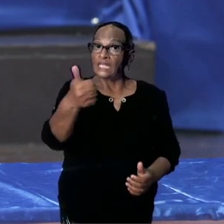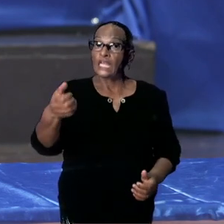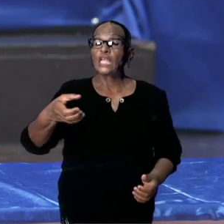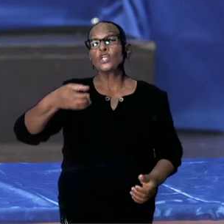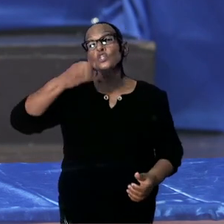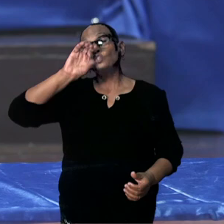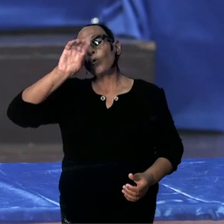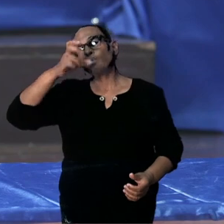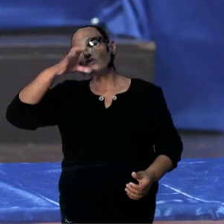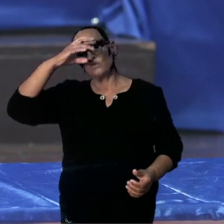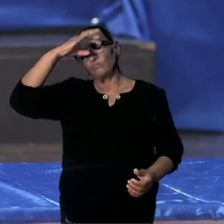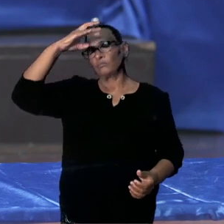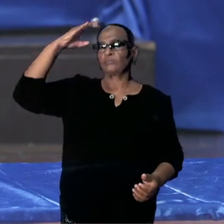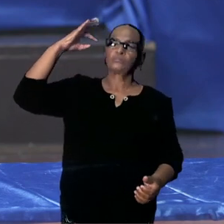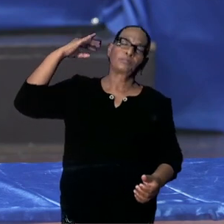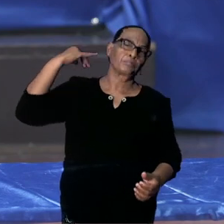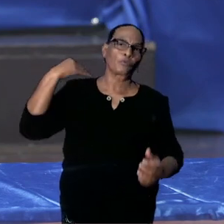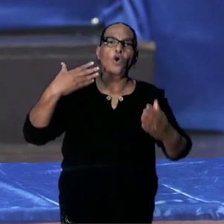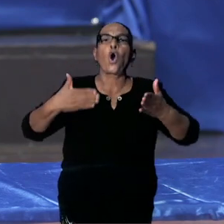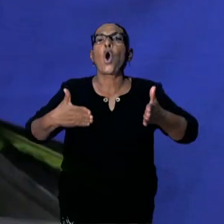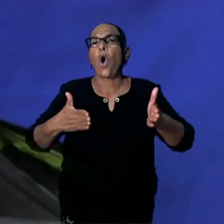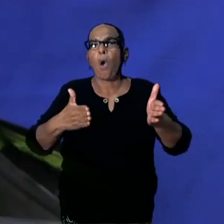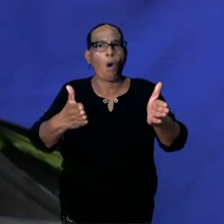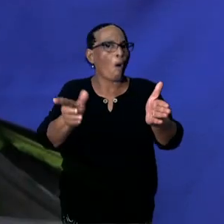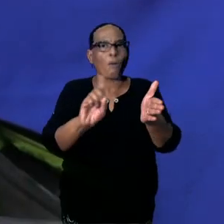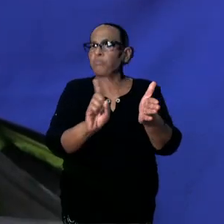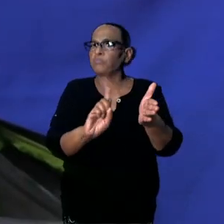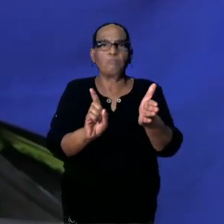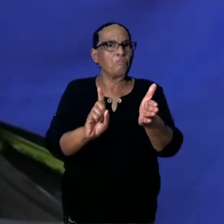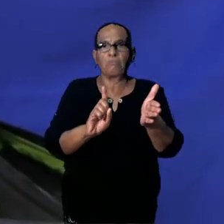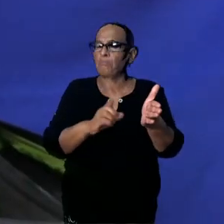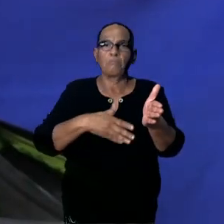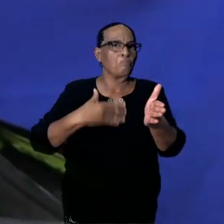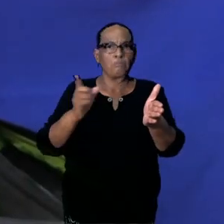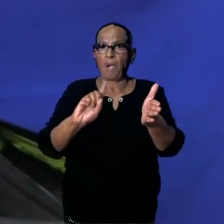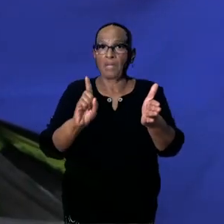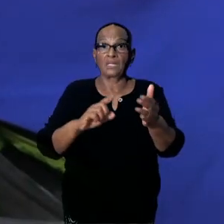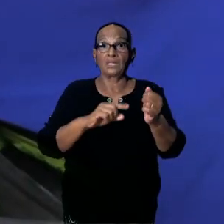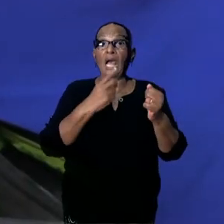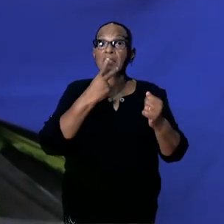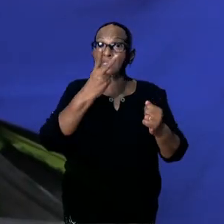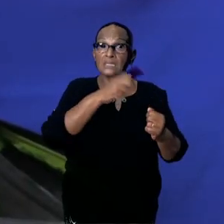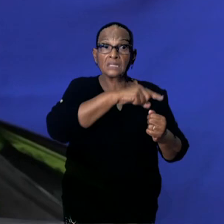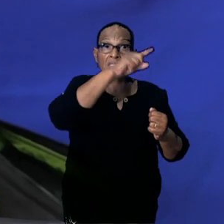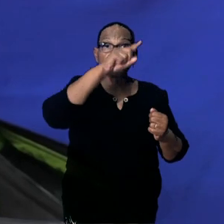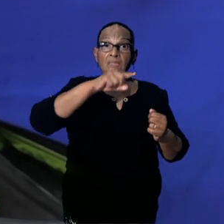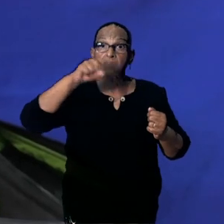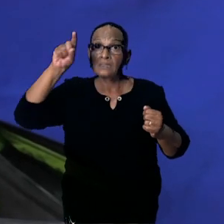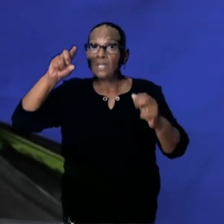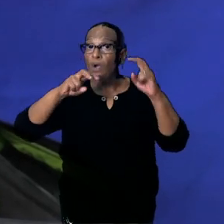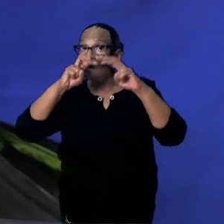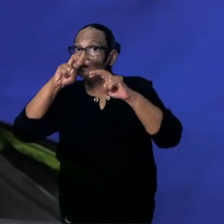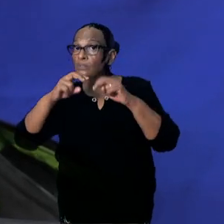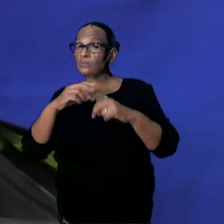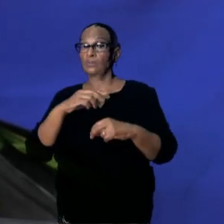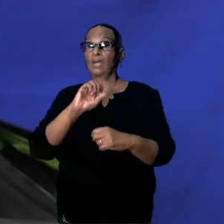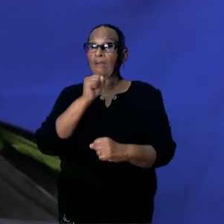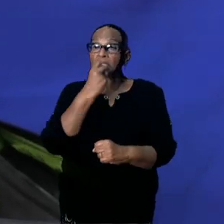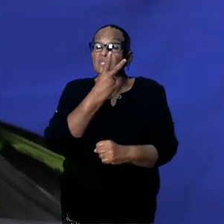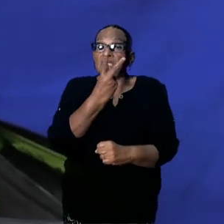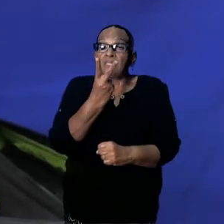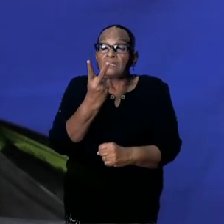te nuttigen in het openbaar. Dit naar aanleiding van onze statistieken en onderzoek waaruit gebleken is